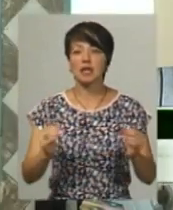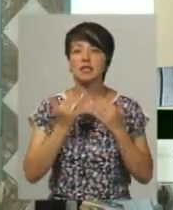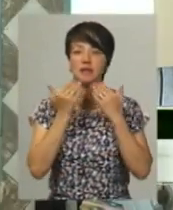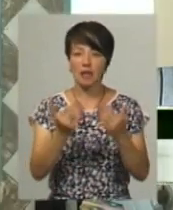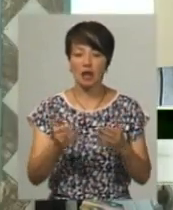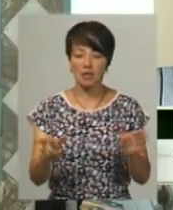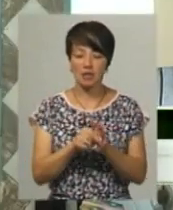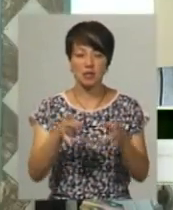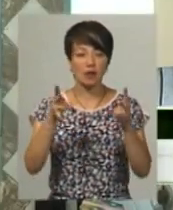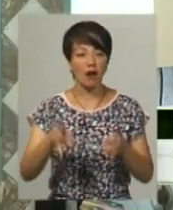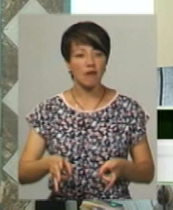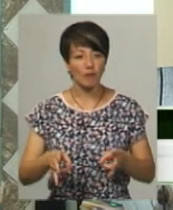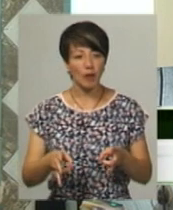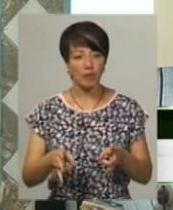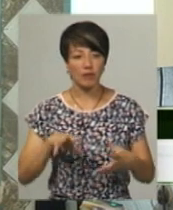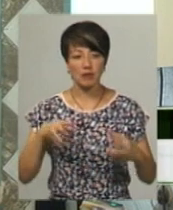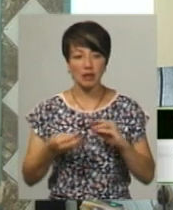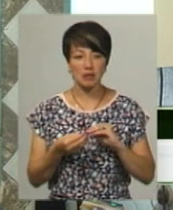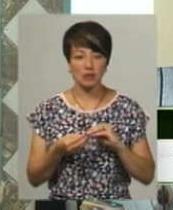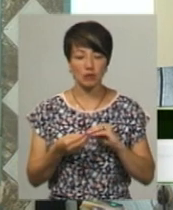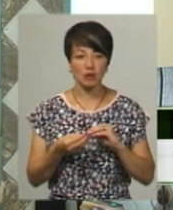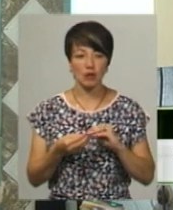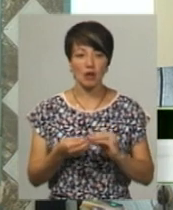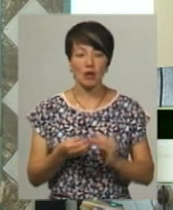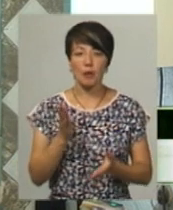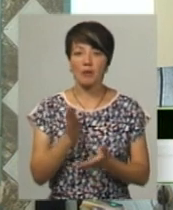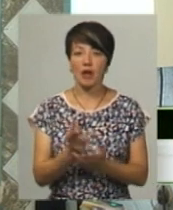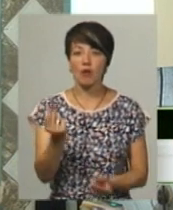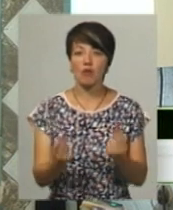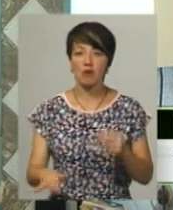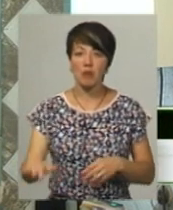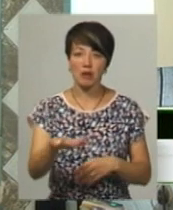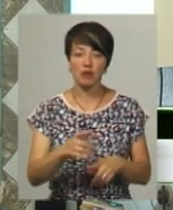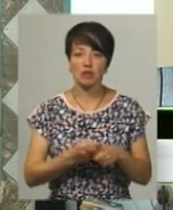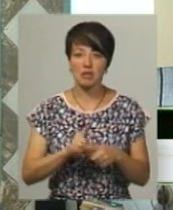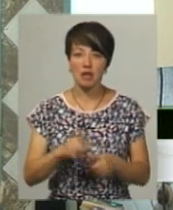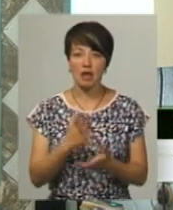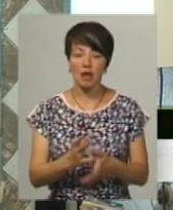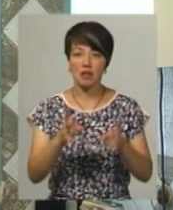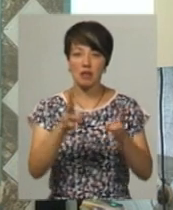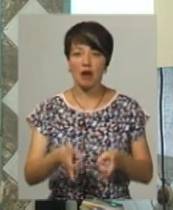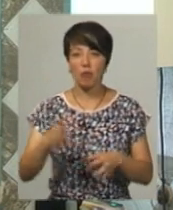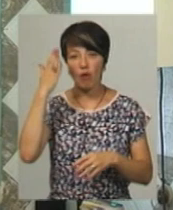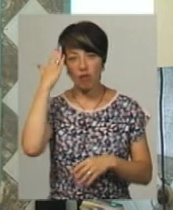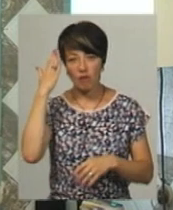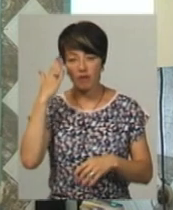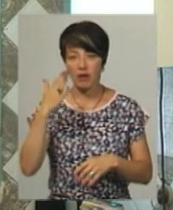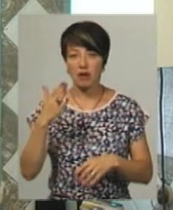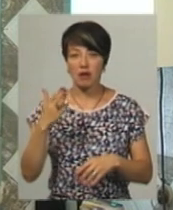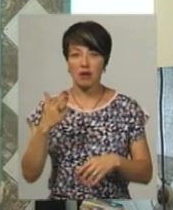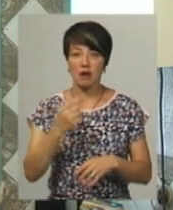з травмами внаслідок перебування ігрових майданчиків – і є травми голови, рани.